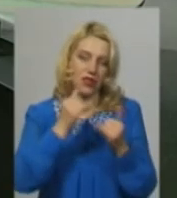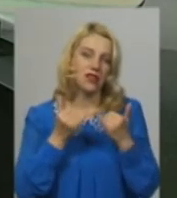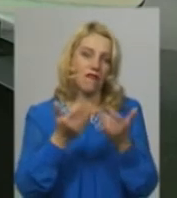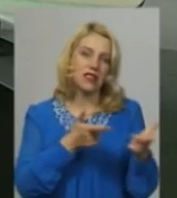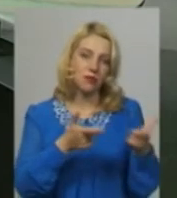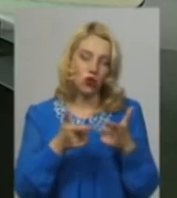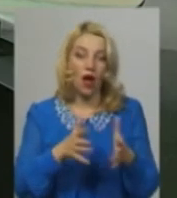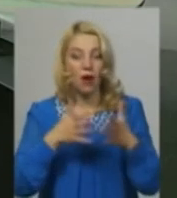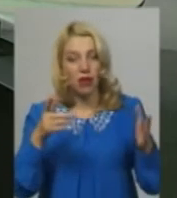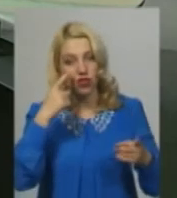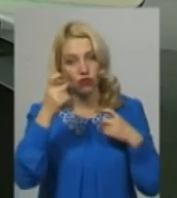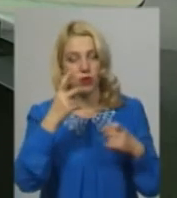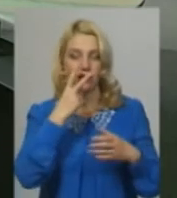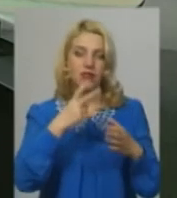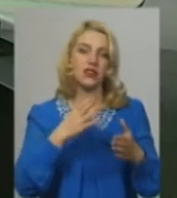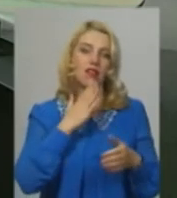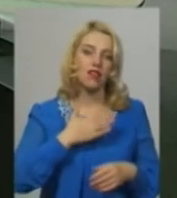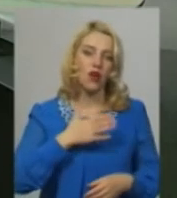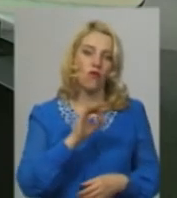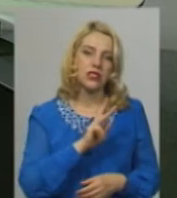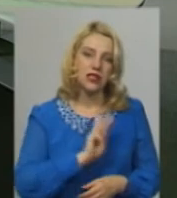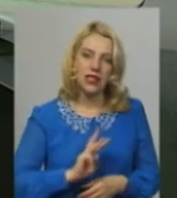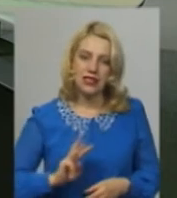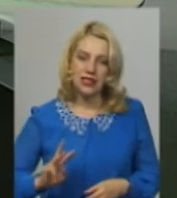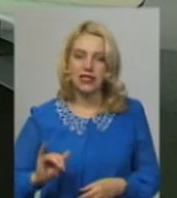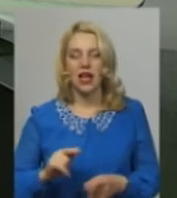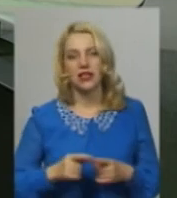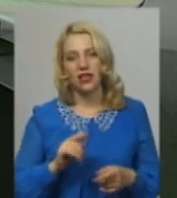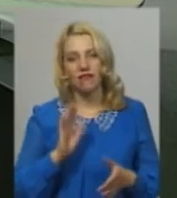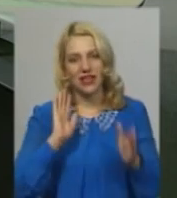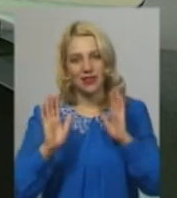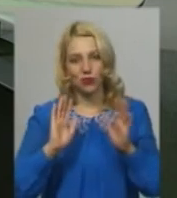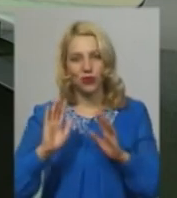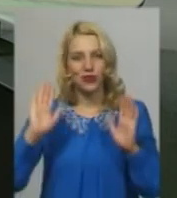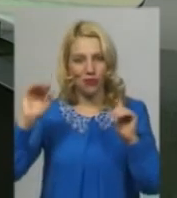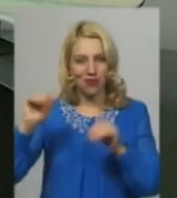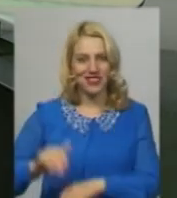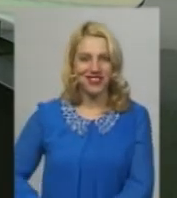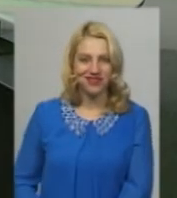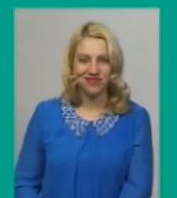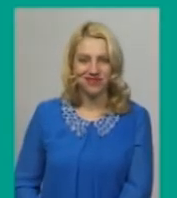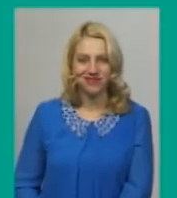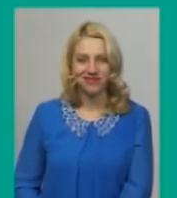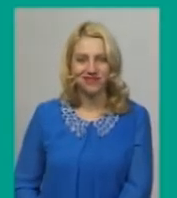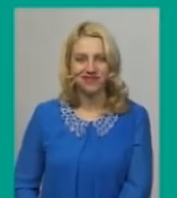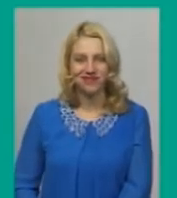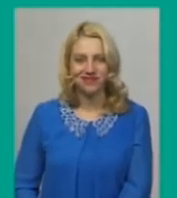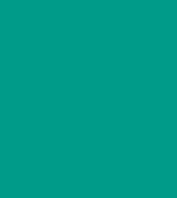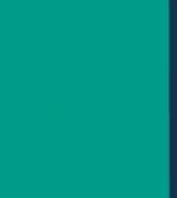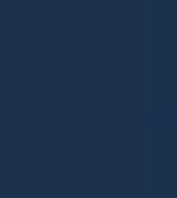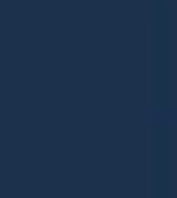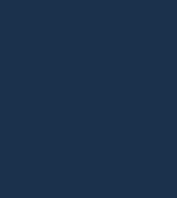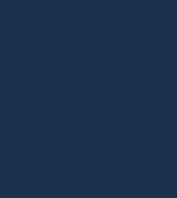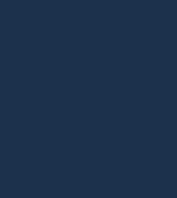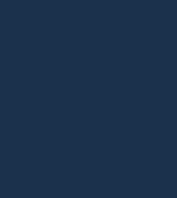підготувати. Більше інформації шукайте на нашому офіційному сайті та на сторінці у Фейсбук. Побачимось. Субтитрувальниця